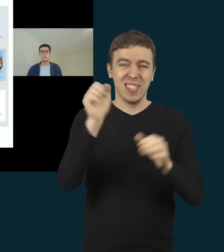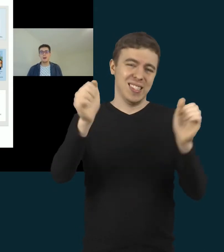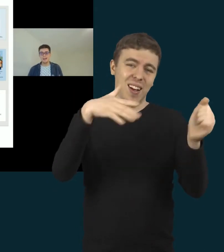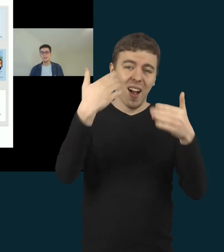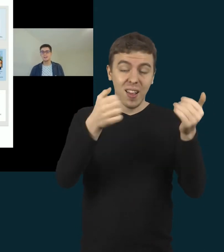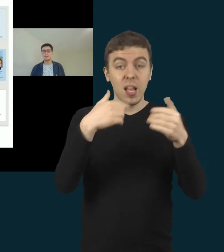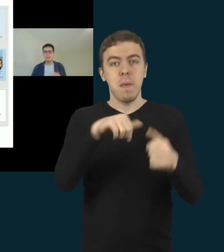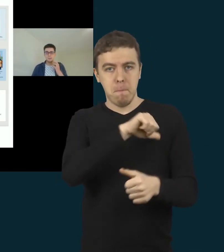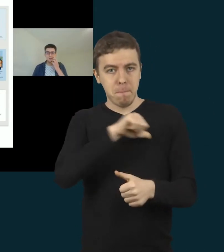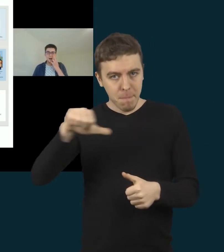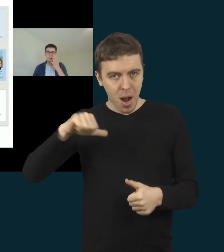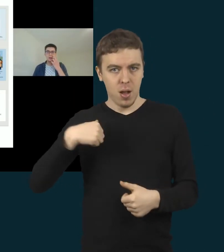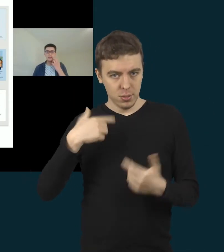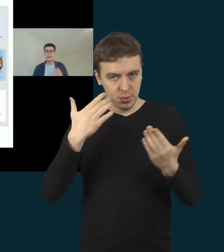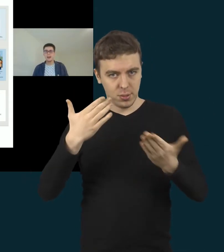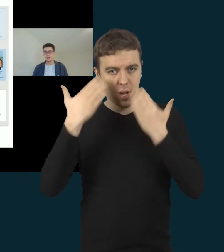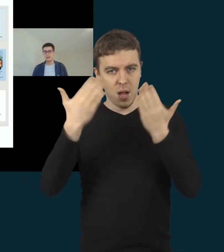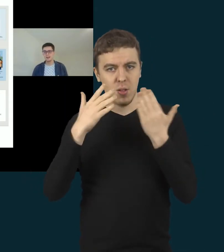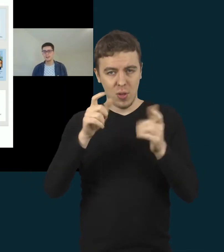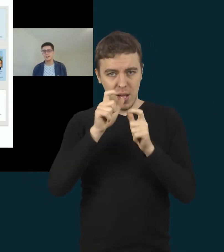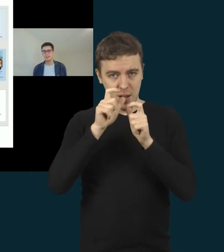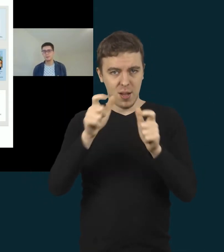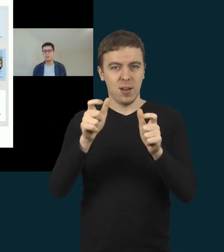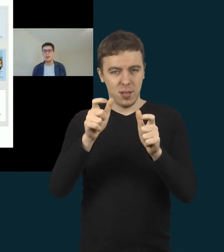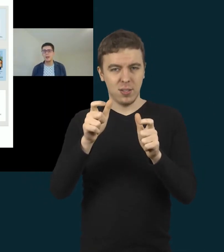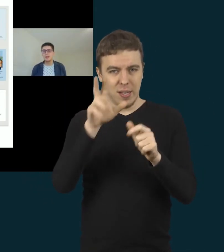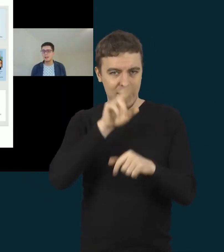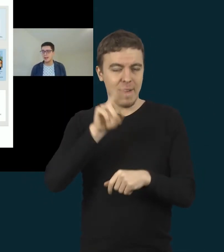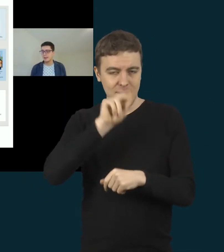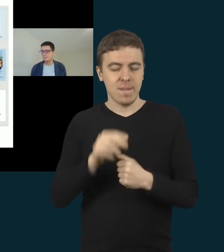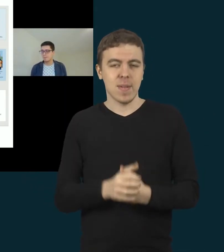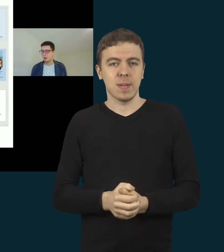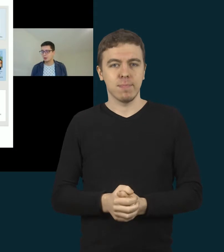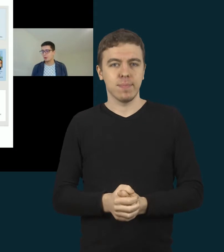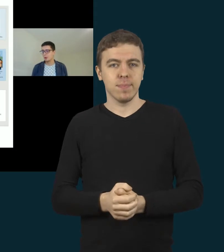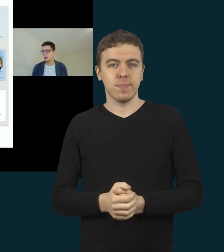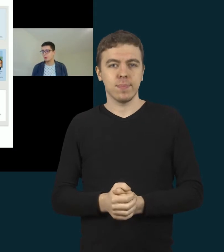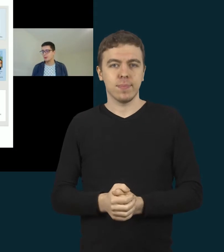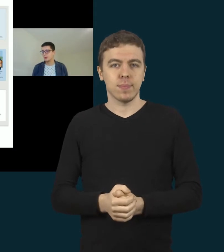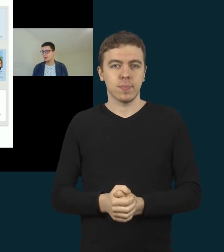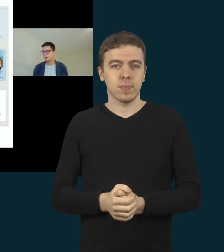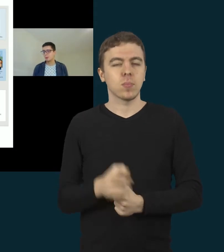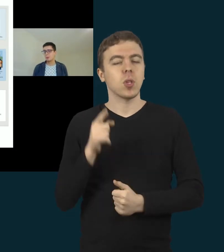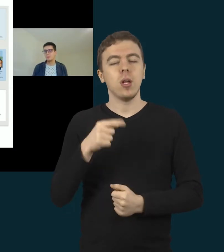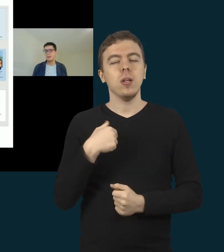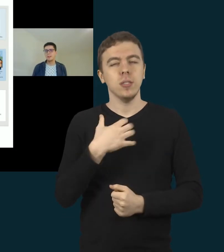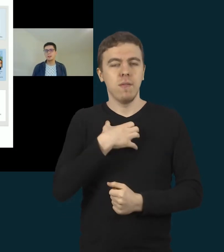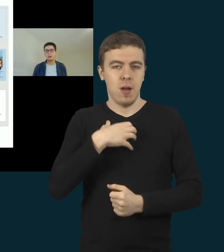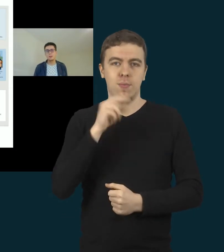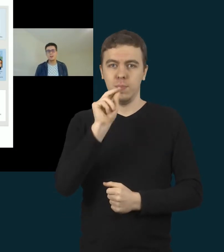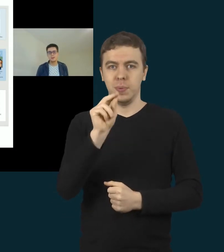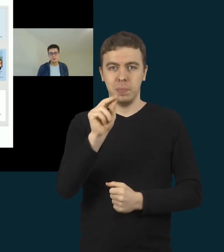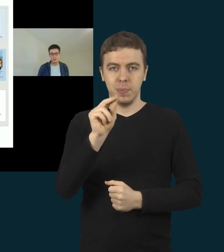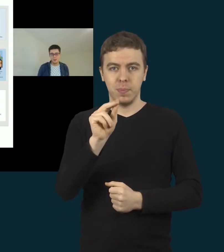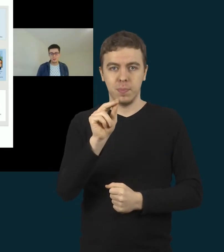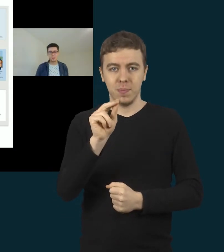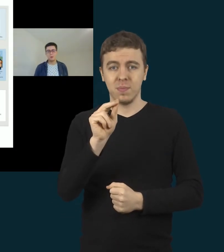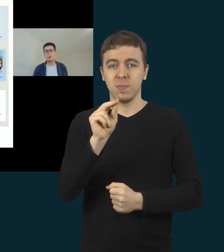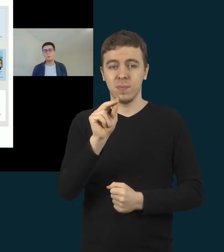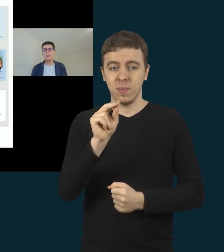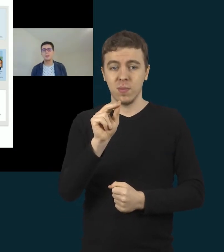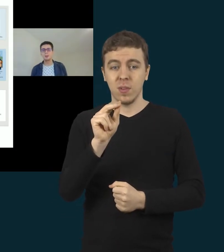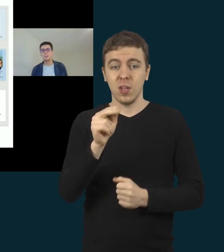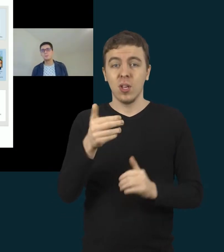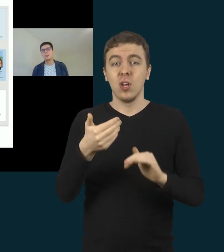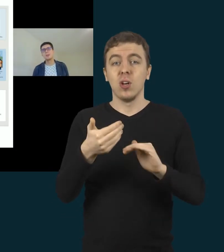patys gyvai per pamoką įgarsindavom. Tai iš tikrųjų, galbūt čia svarbu paminėti, jog mes buvome